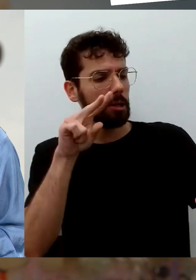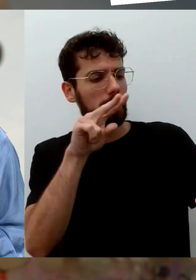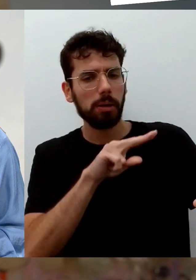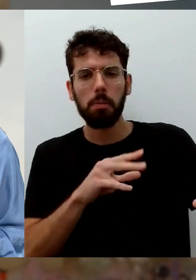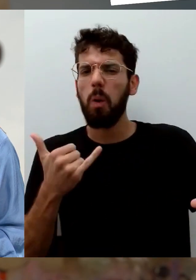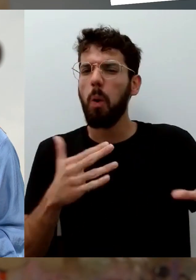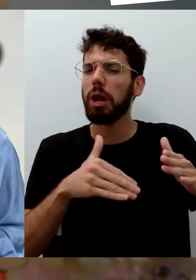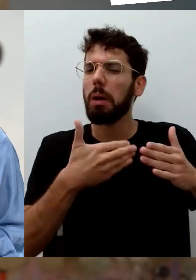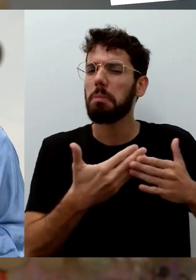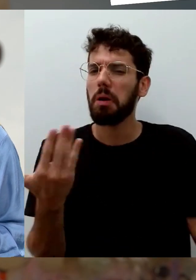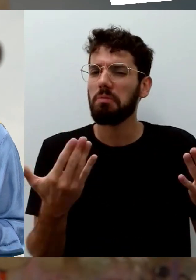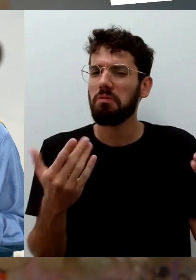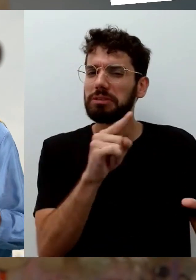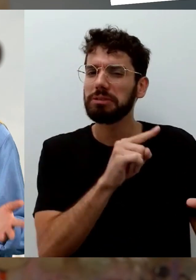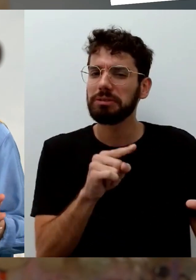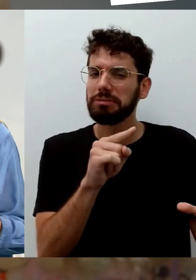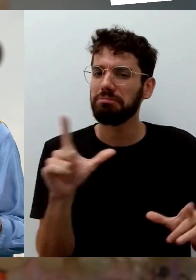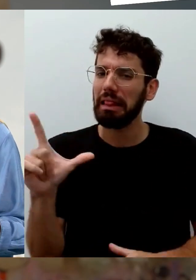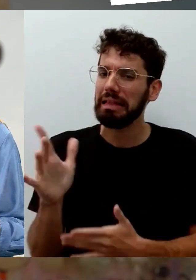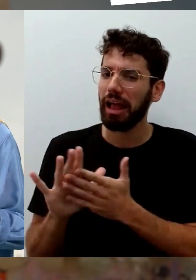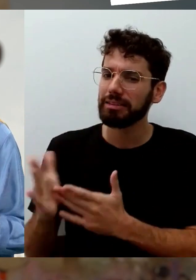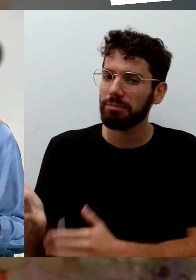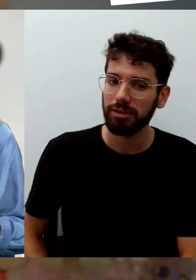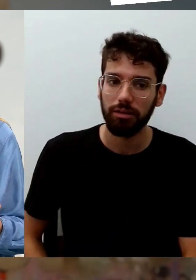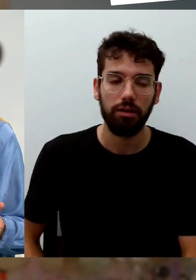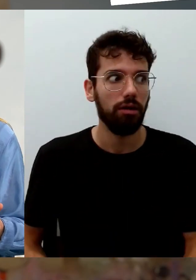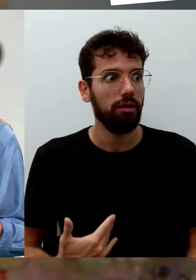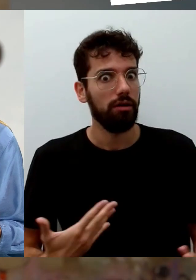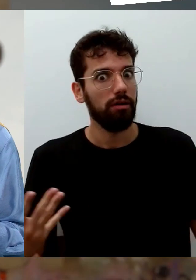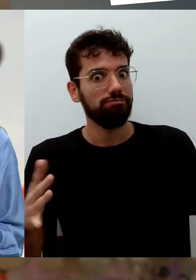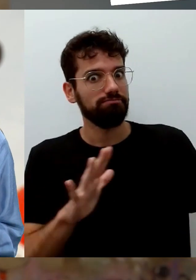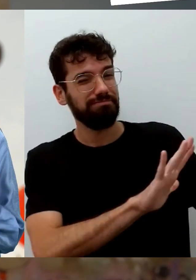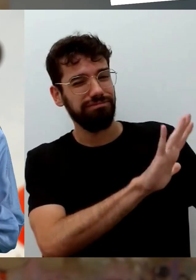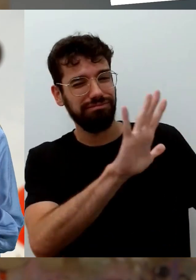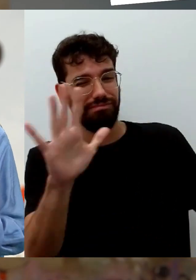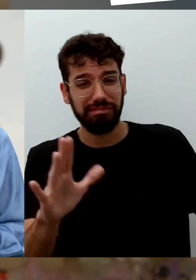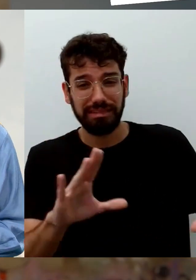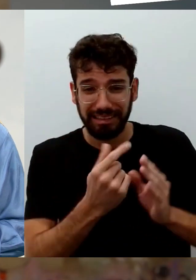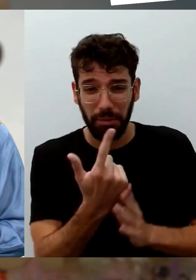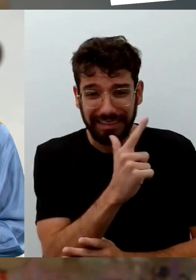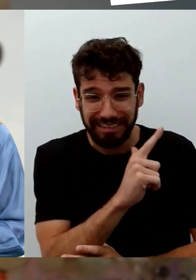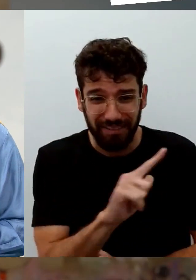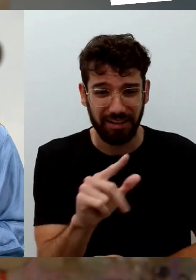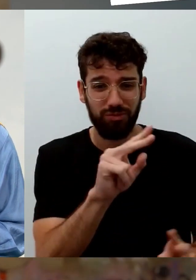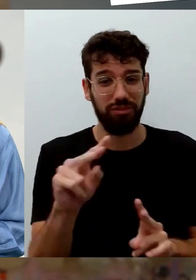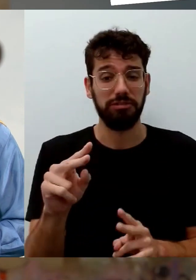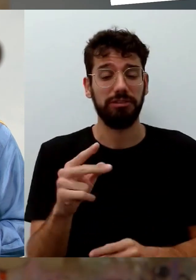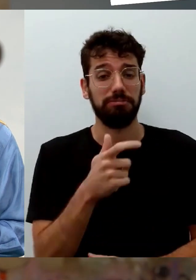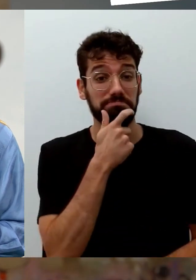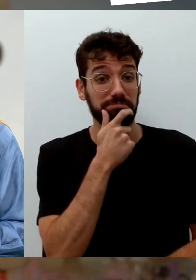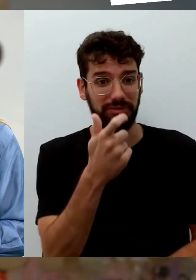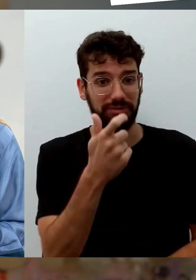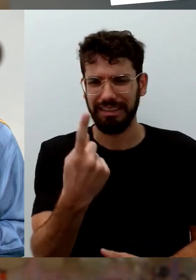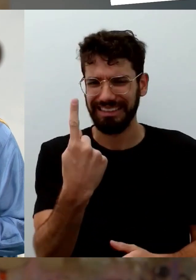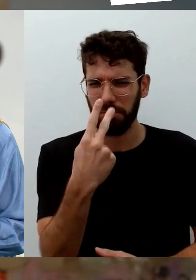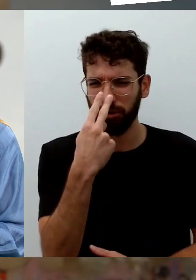an? Was erwartet uns in Deutschland? Wo soll man da anfangen bei den über 2000 Aktionen? Also schaut wirklich gerne selbst mal auf digitaltag.eu auf